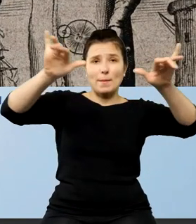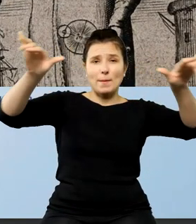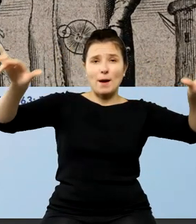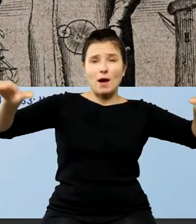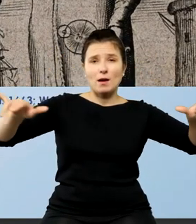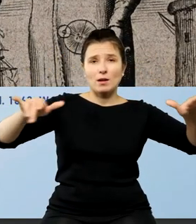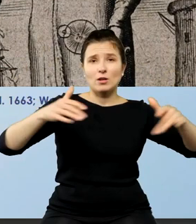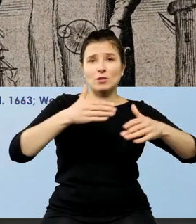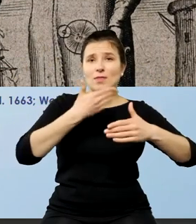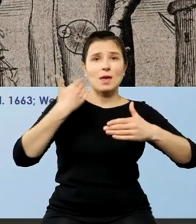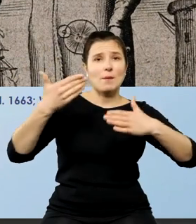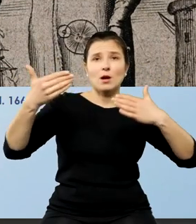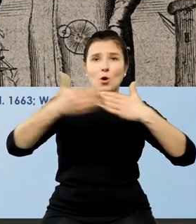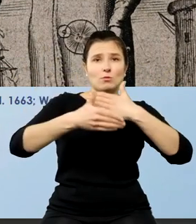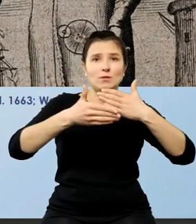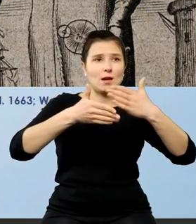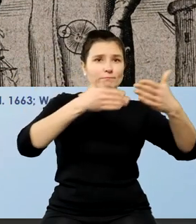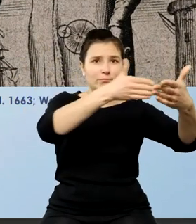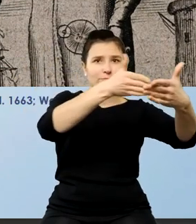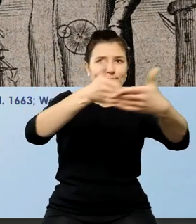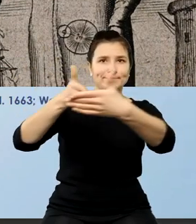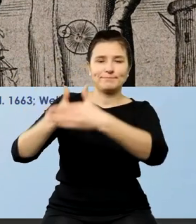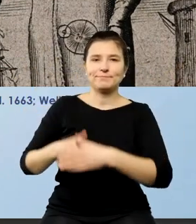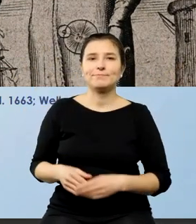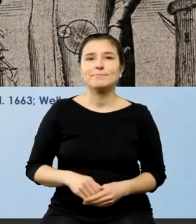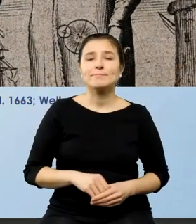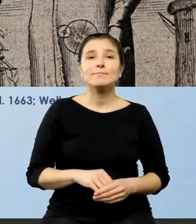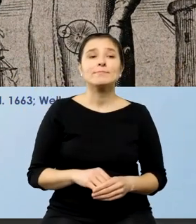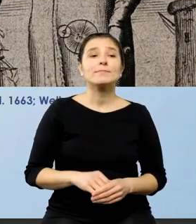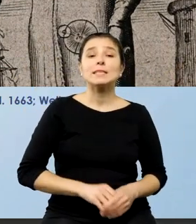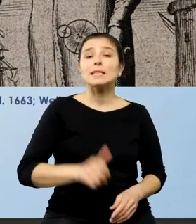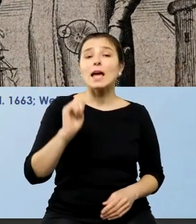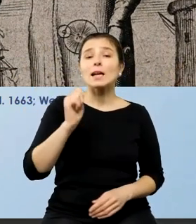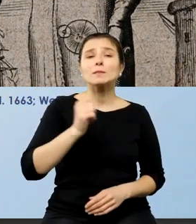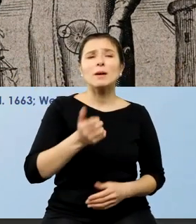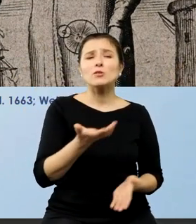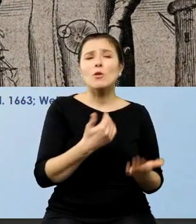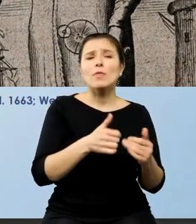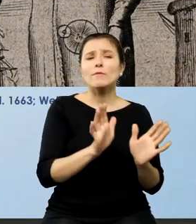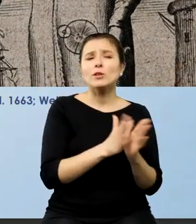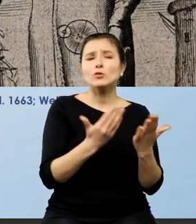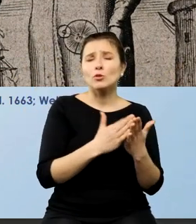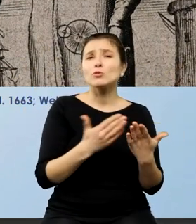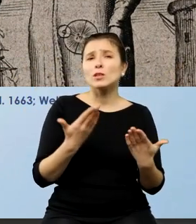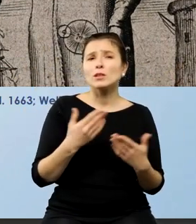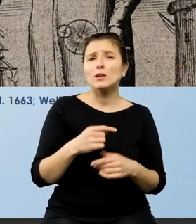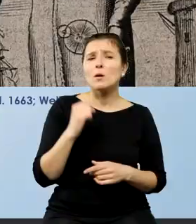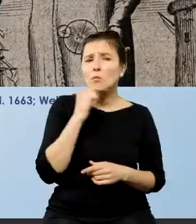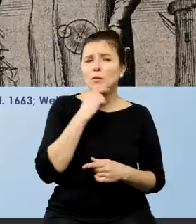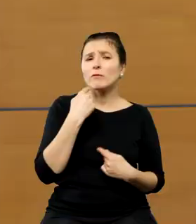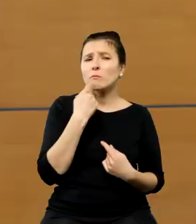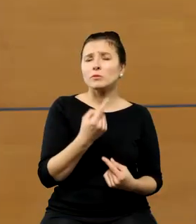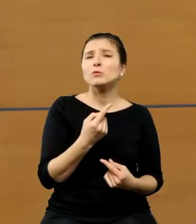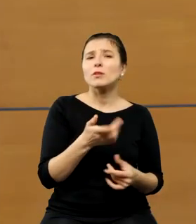I specy od dawnej książki potrafią określić, że tych wydań z